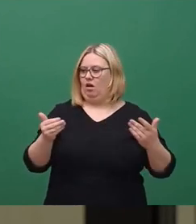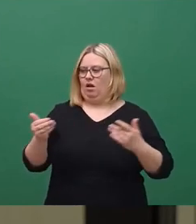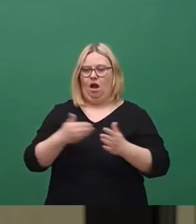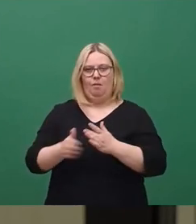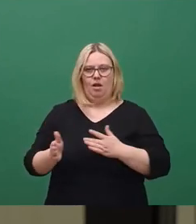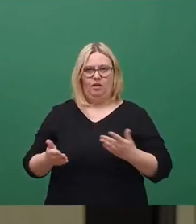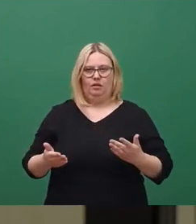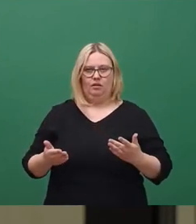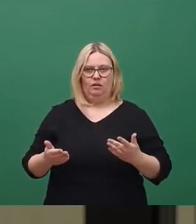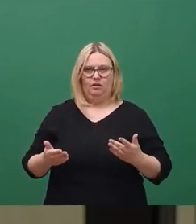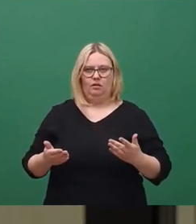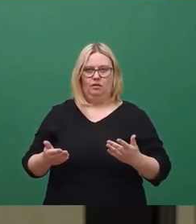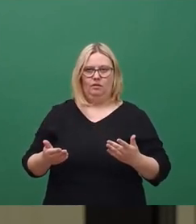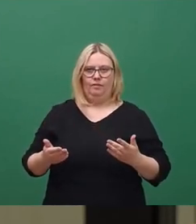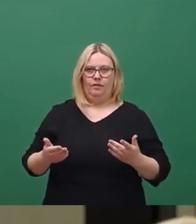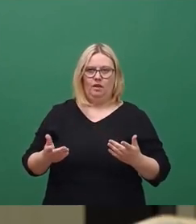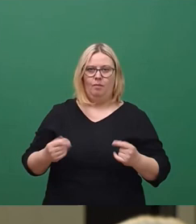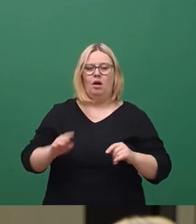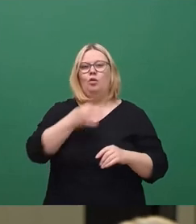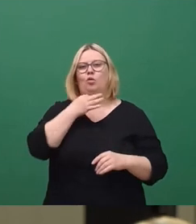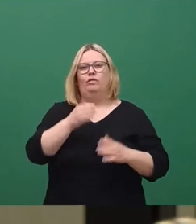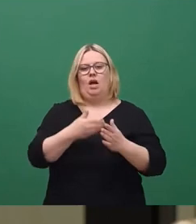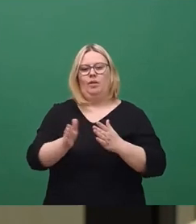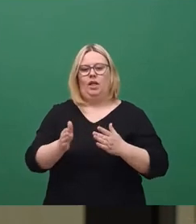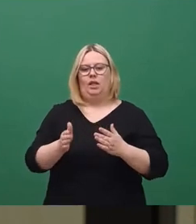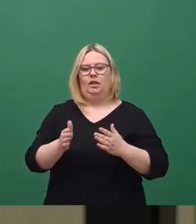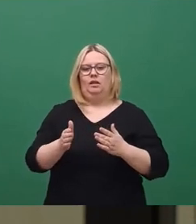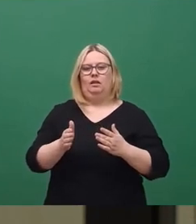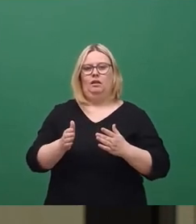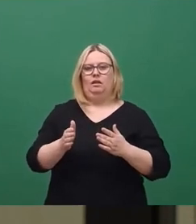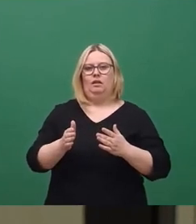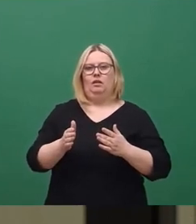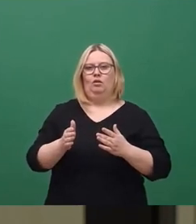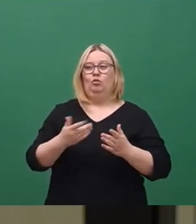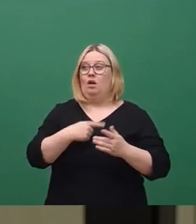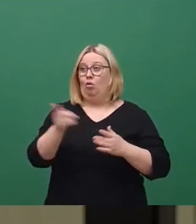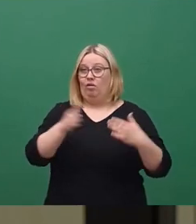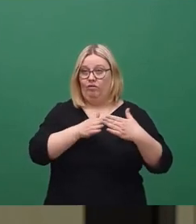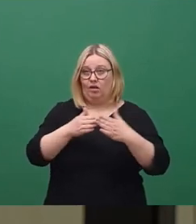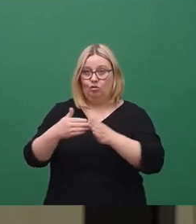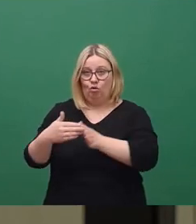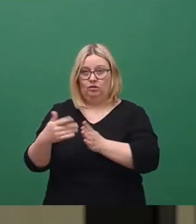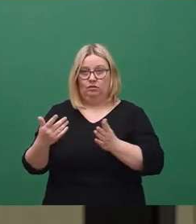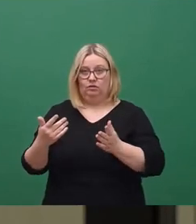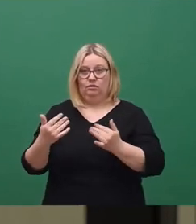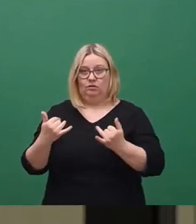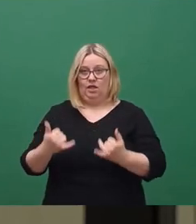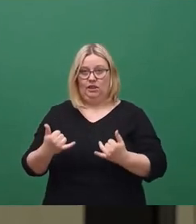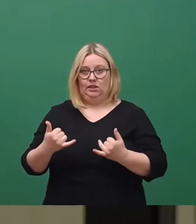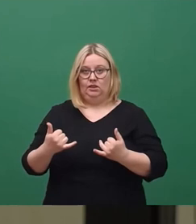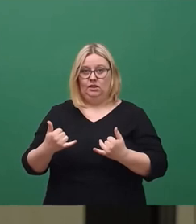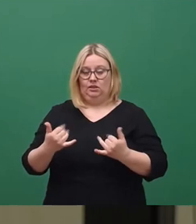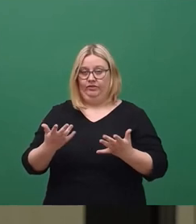aber es macht es notwendig. Und an diejenigen Fraktionen, die jetzt diesen Antrag